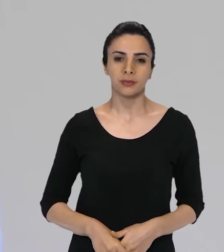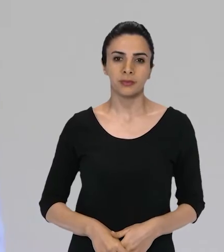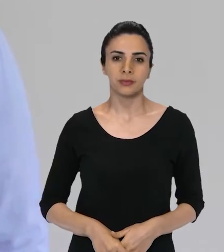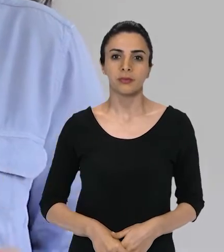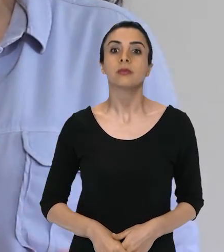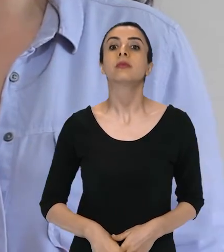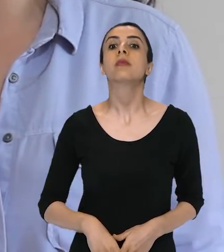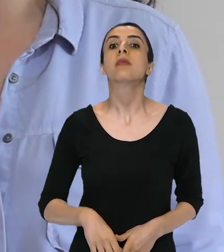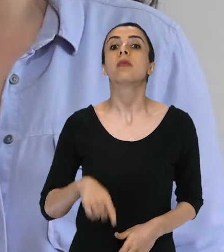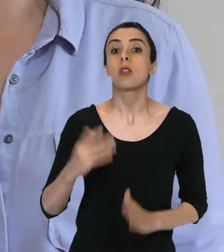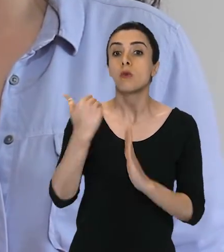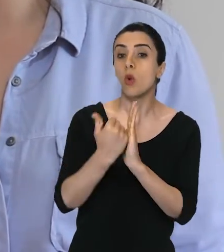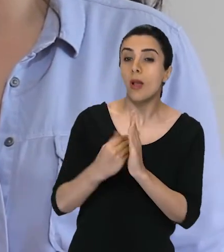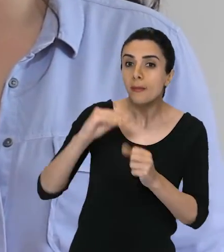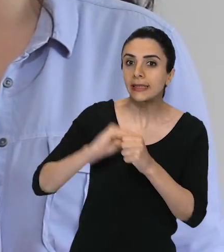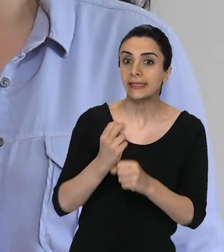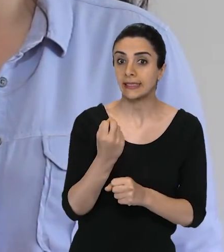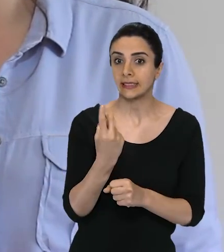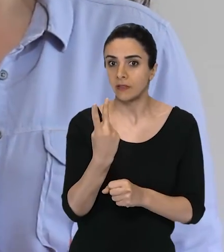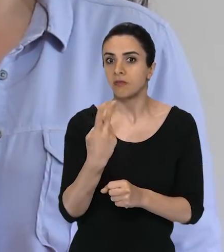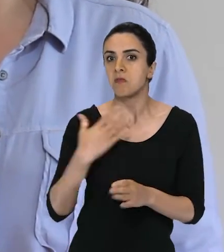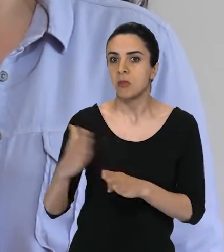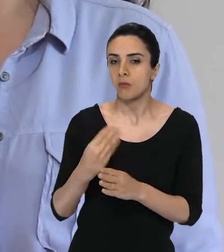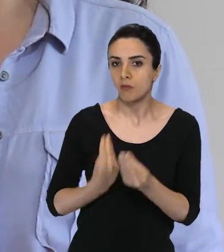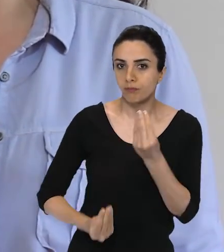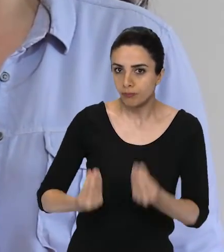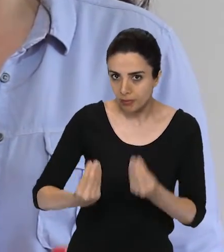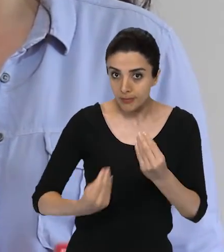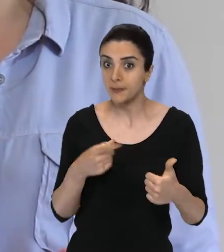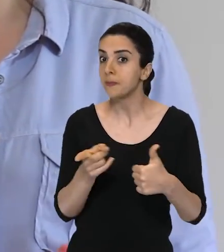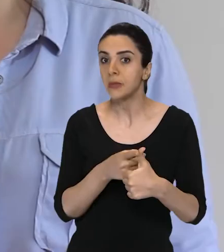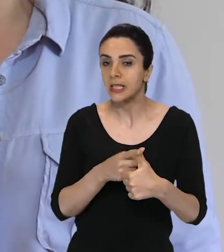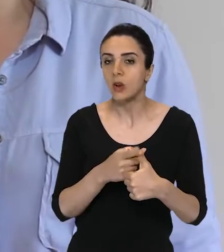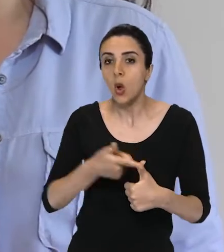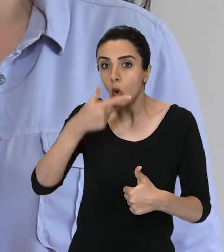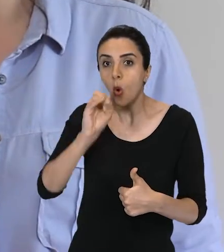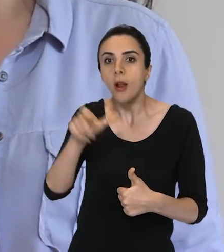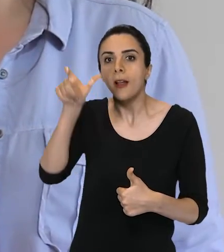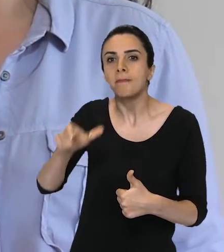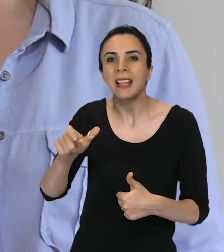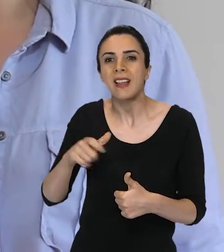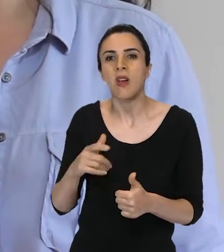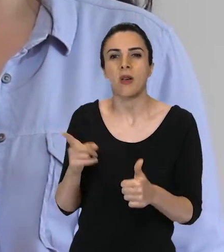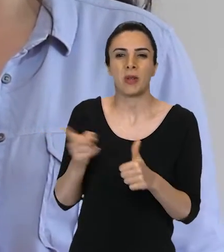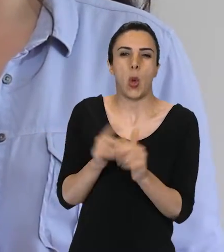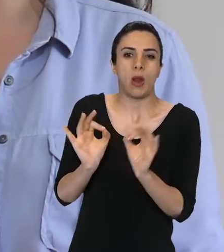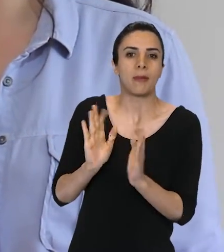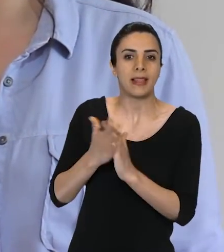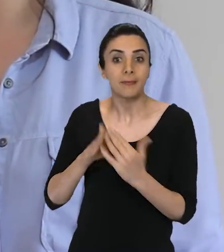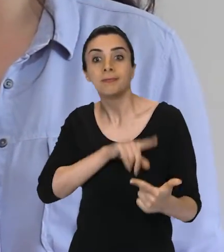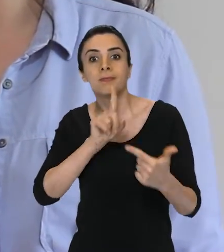Bu program kapsamında iki önemli kaynak ürettik. Bu kaynaklardan biri Köy öğretmeninin başucu kitabı. Diğeri ise